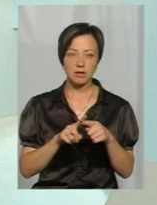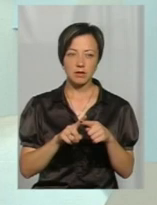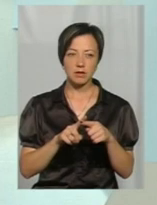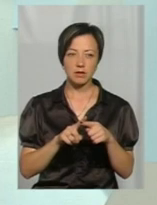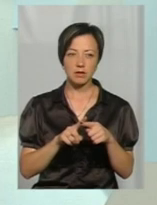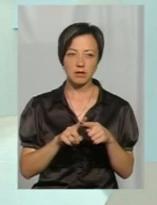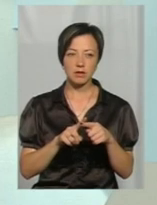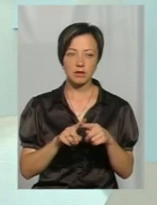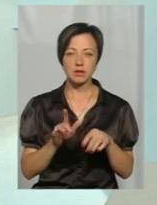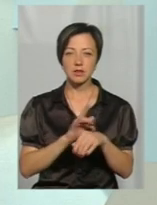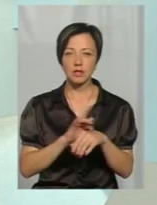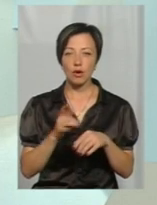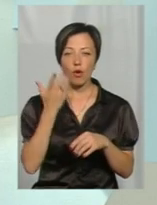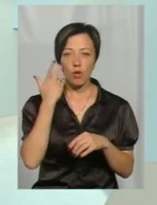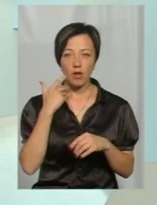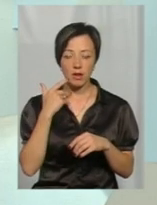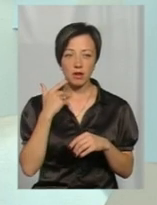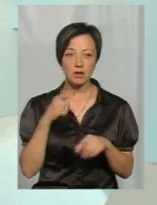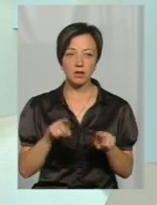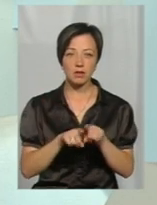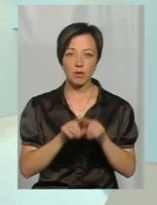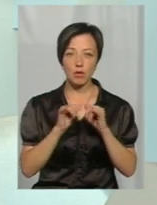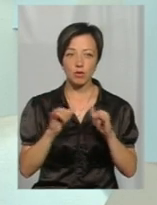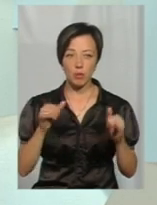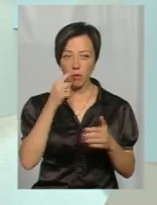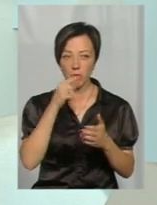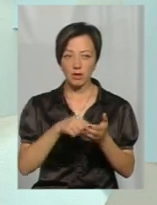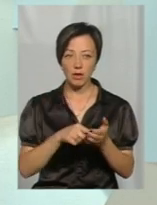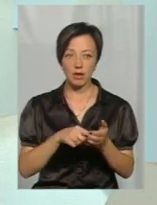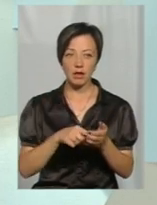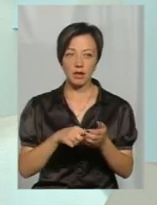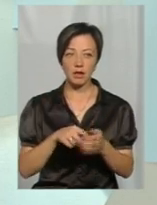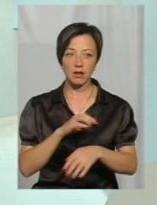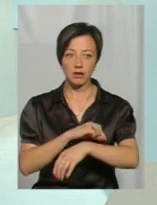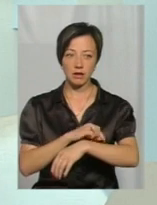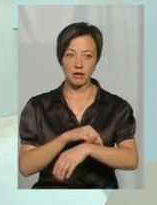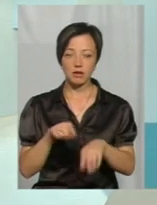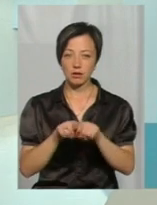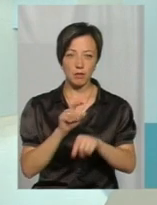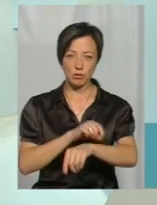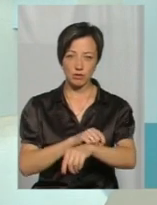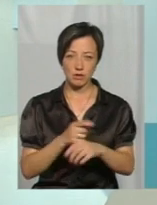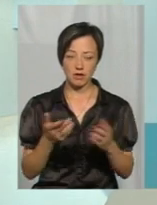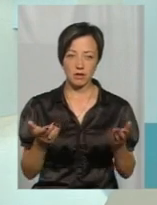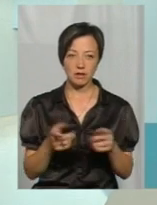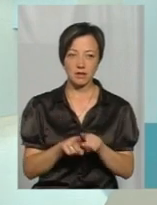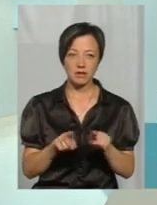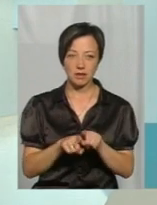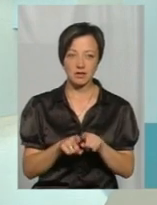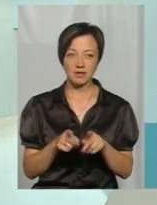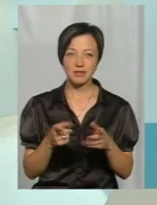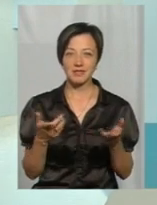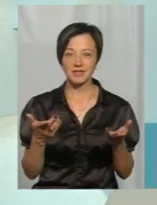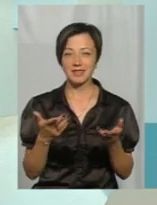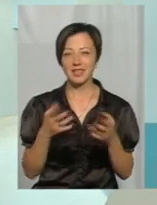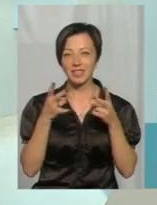її знищує. І вони, коли так само розмножуються, попадають, якщо на тіло ця сонечко, вона так само кусається. Вона теж хижак, хоч не